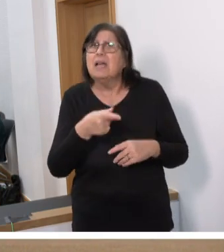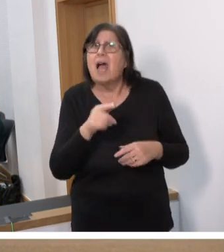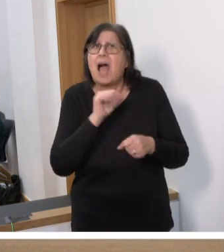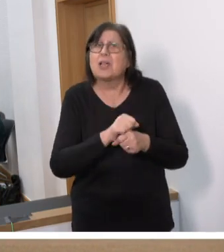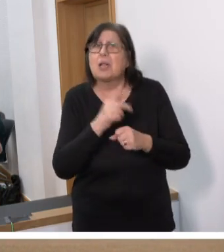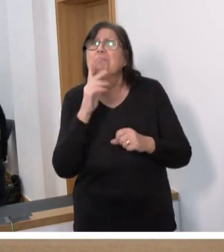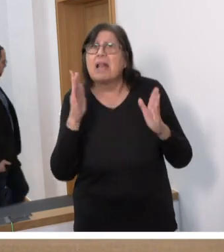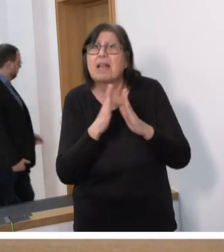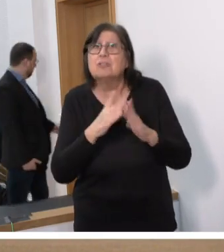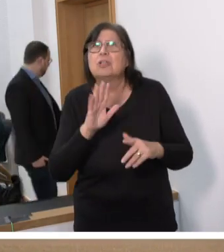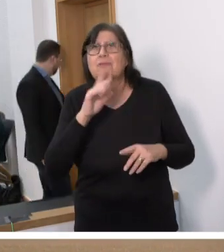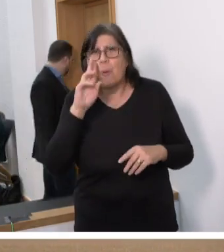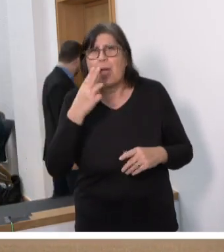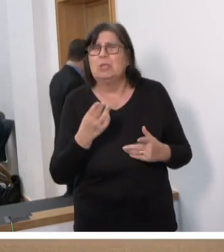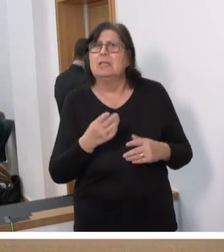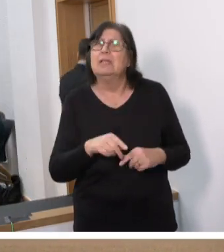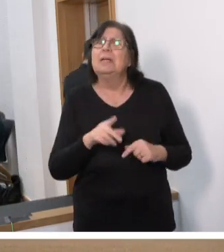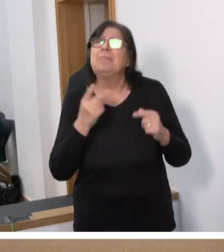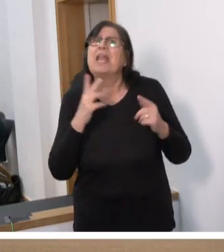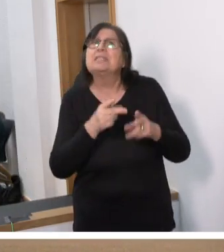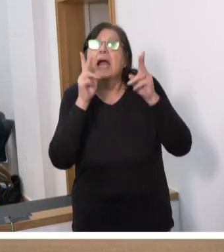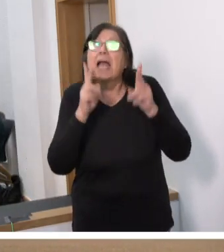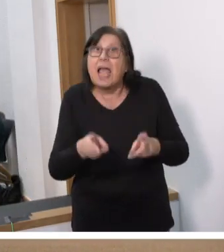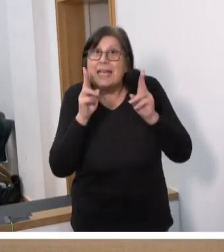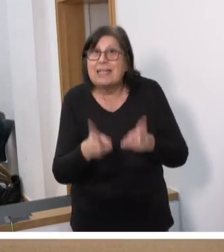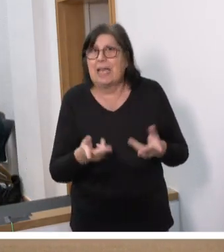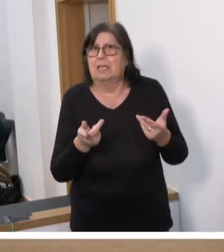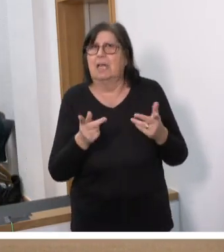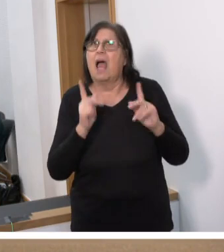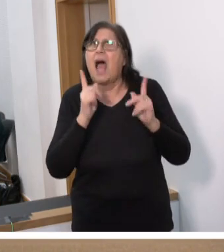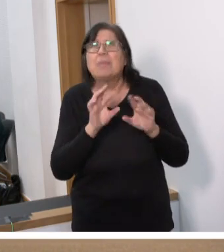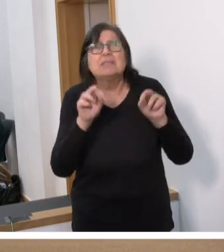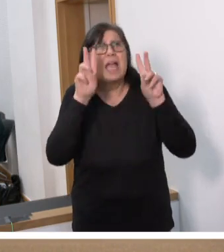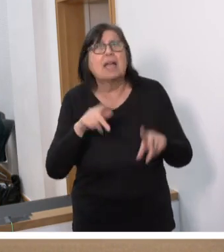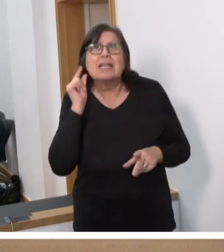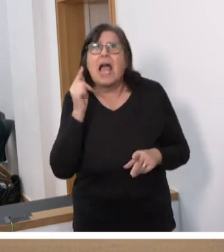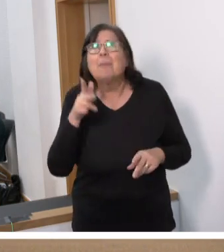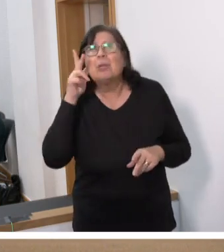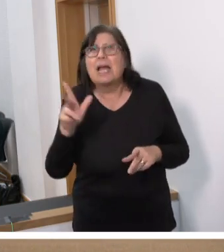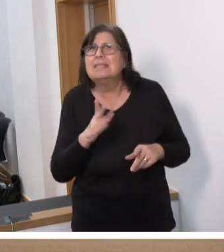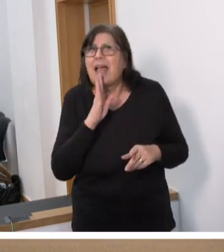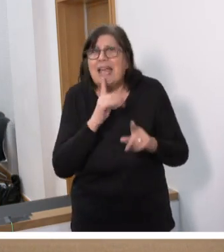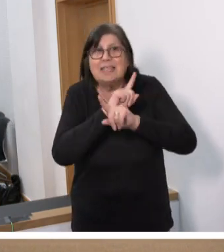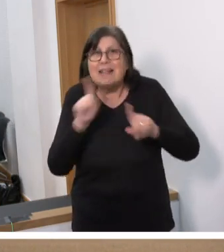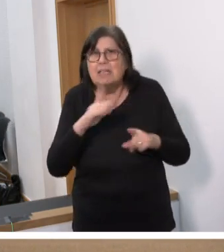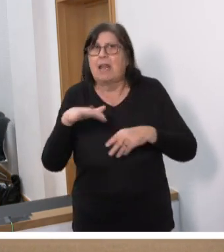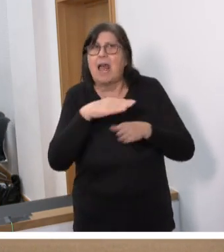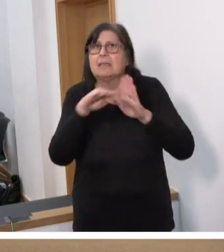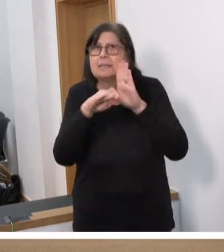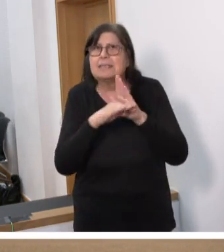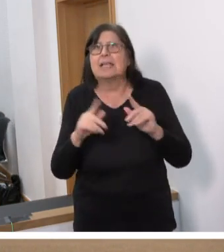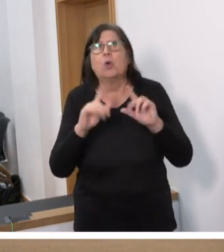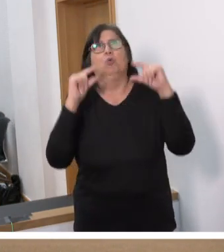Frau Braun, aber ist ja richtig. Aber meine sehr verehrten Damen und Herren, es reicht halt nicht, in ein Landesgesetz die